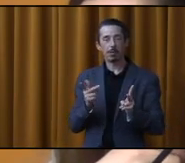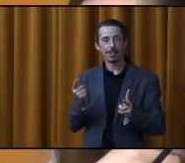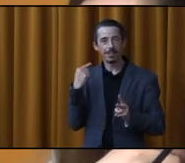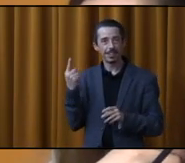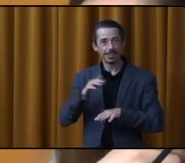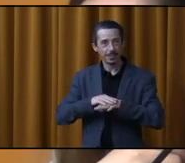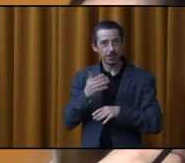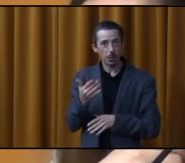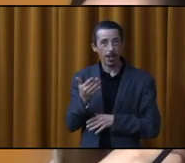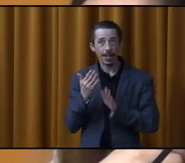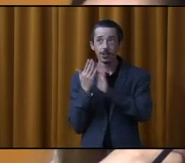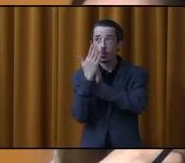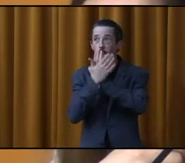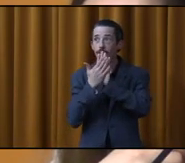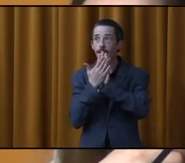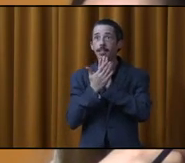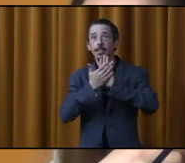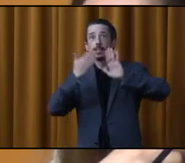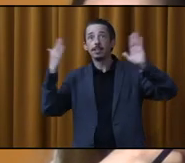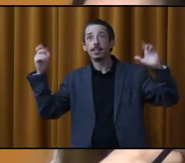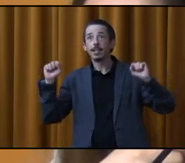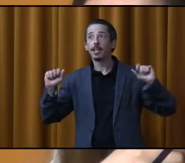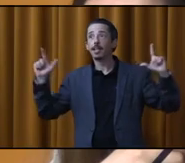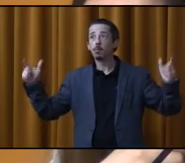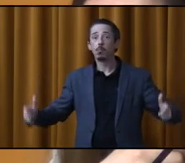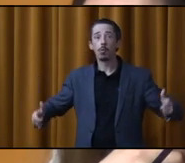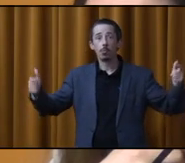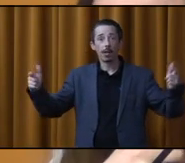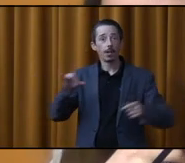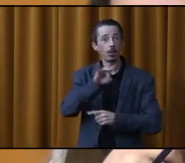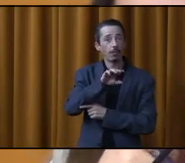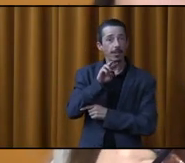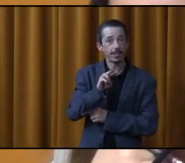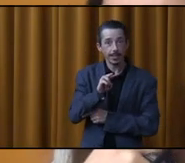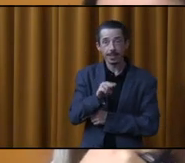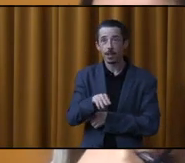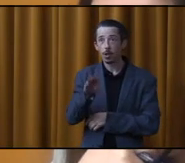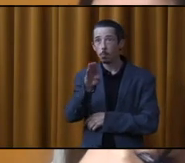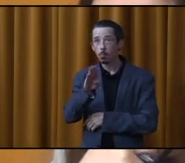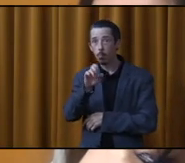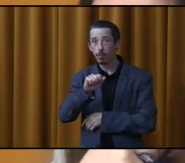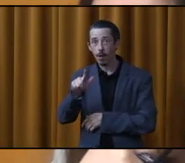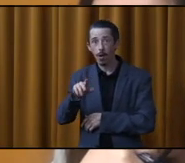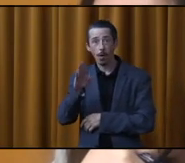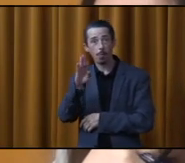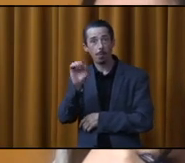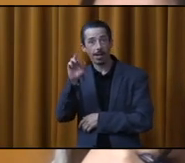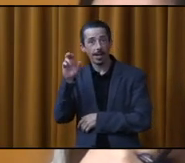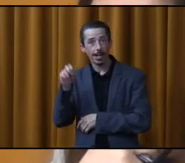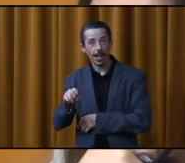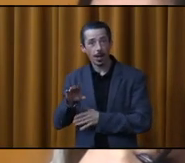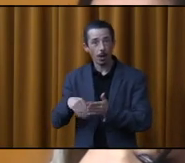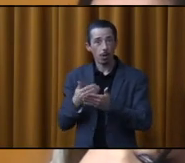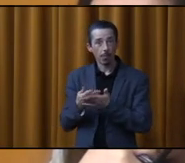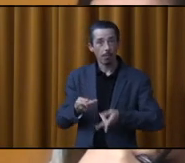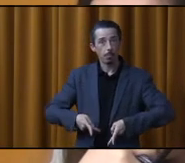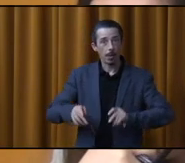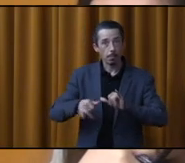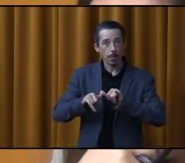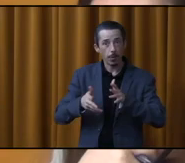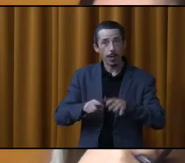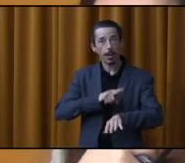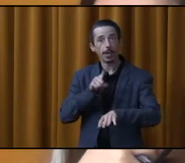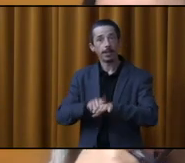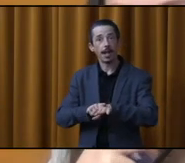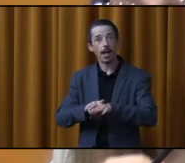sur une telle surface, sur l'immeuble situé au 86 boulevard Briens et d'approuver les plans datés